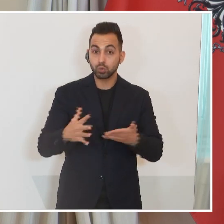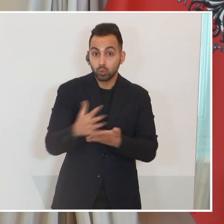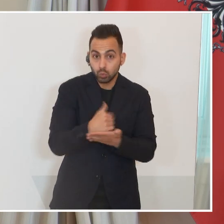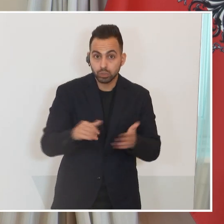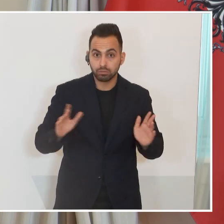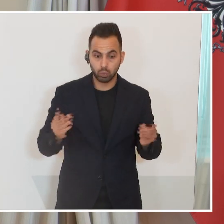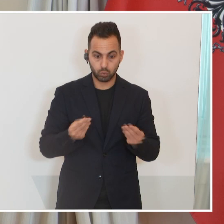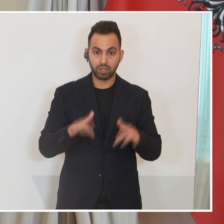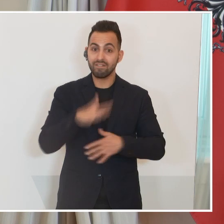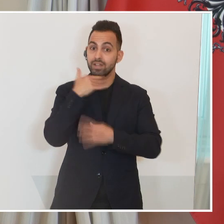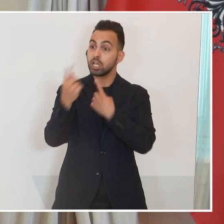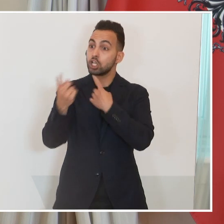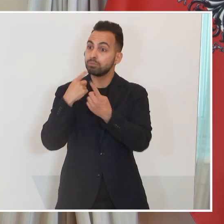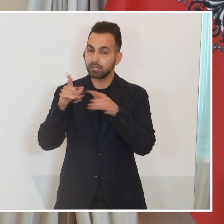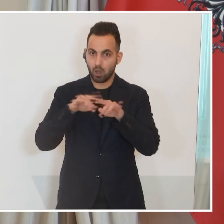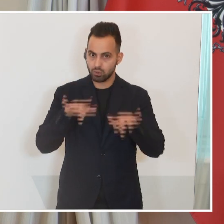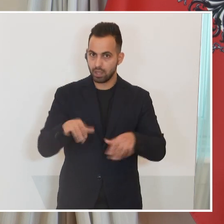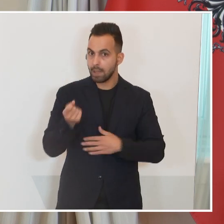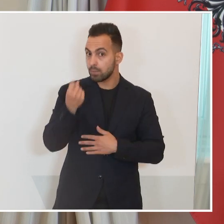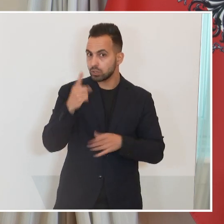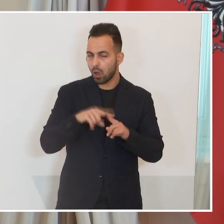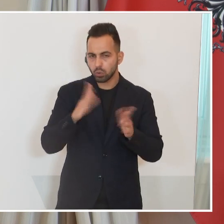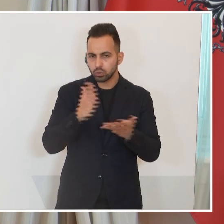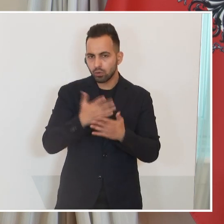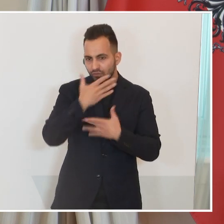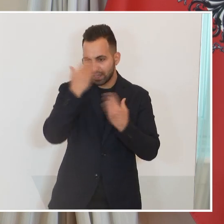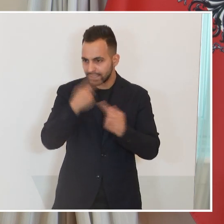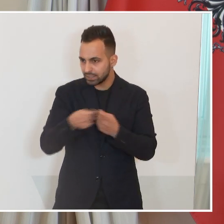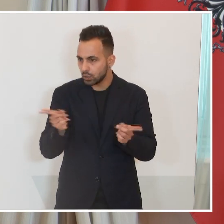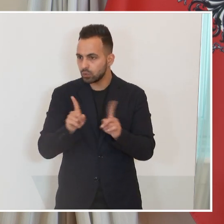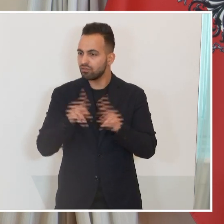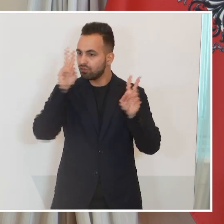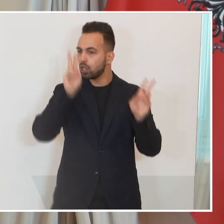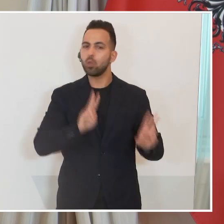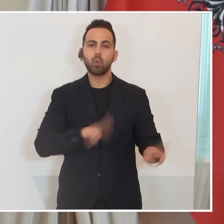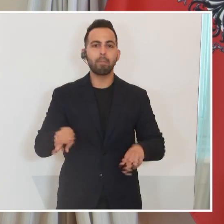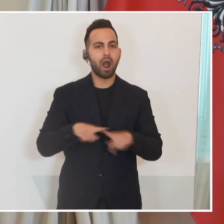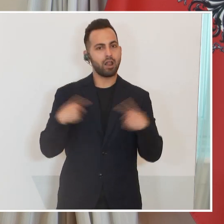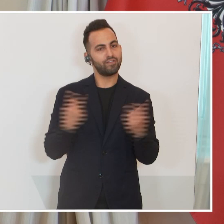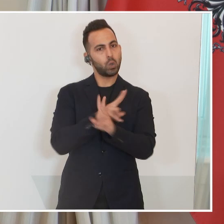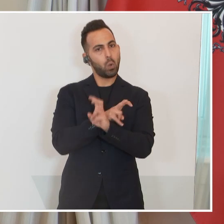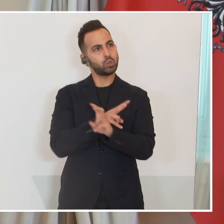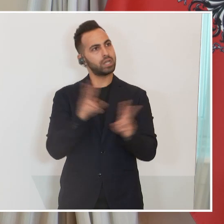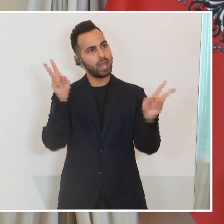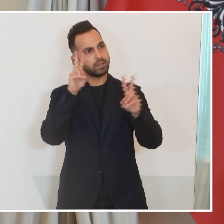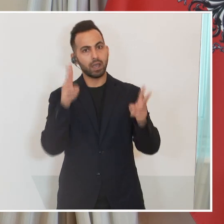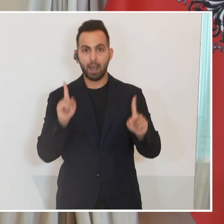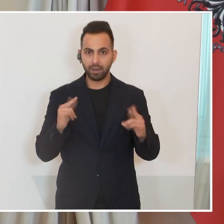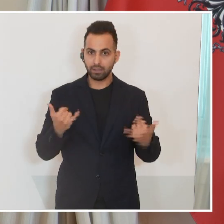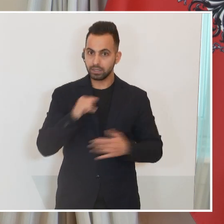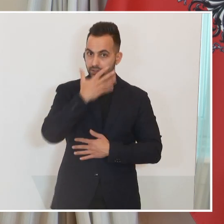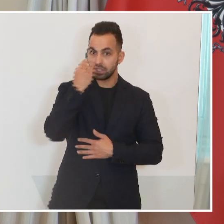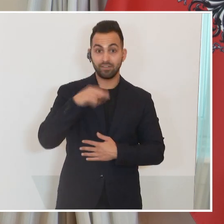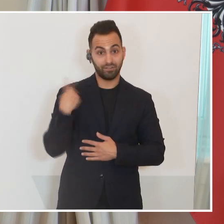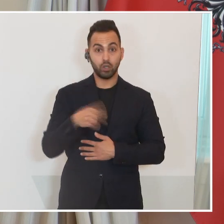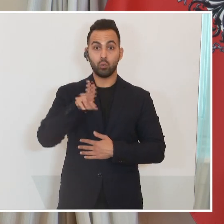durch die vielen Gespräche, vor allem aber auch, und das wird oft ja schon mittlerweile vergessen, weil es schon normal geworden ist für uns Österreicherinnen und Österreicher, dass wir